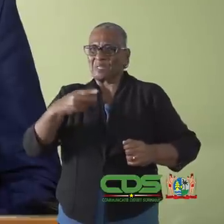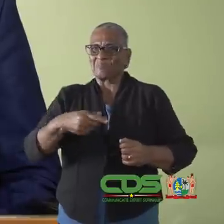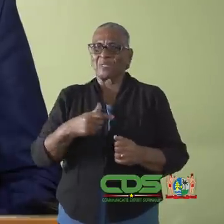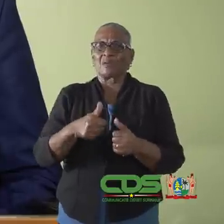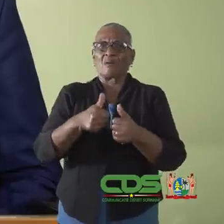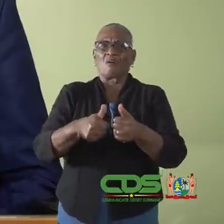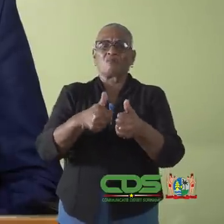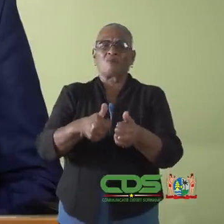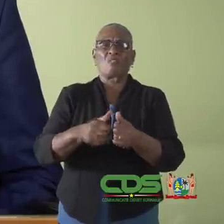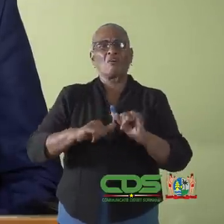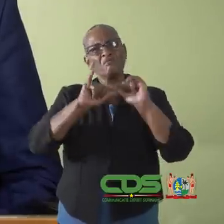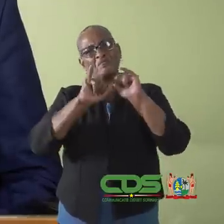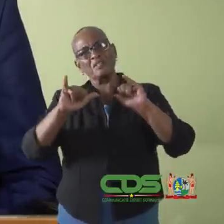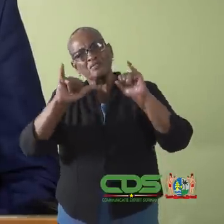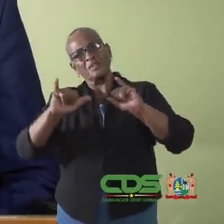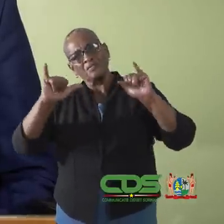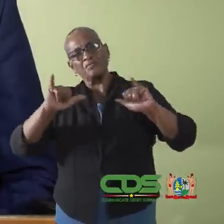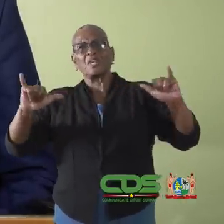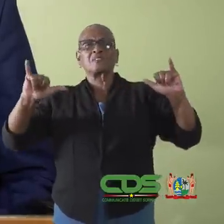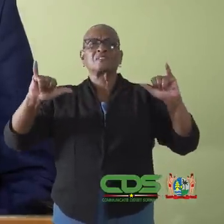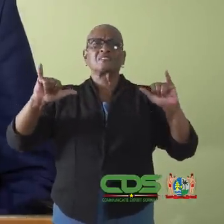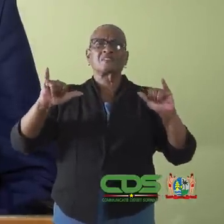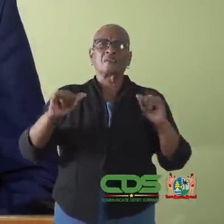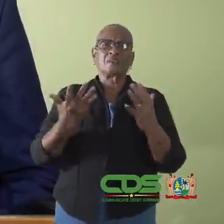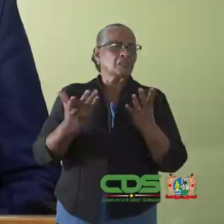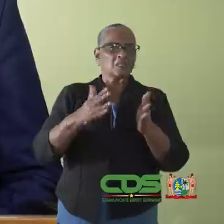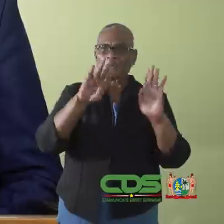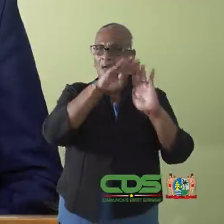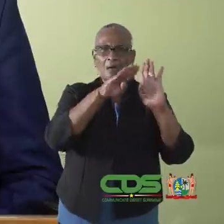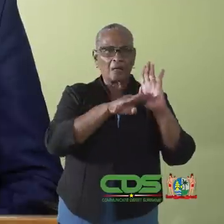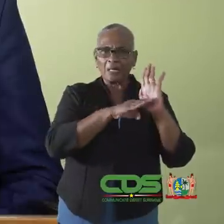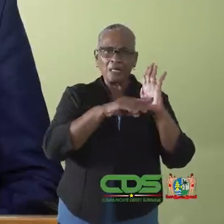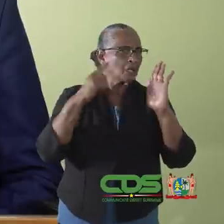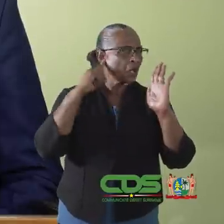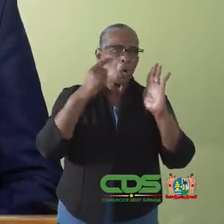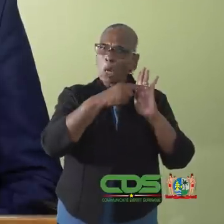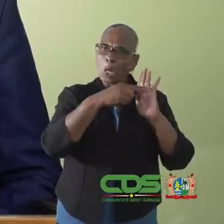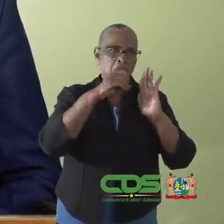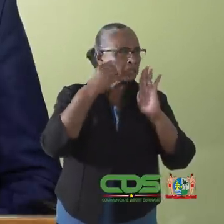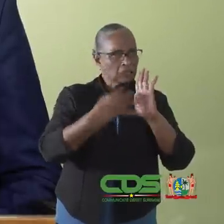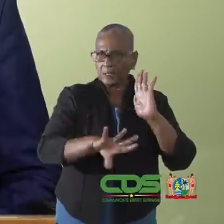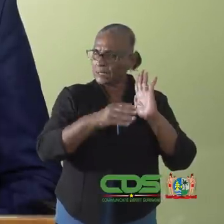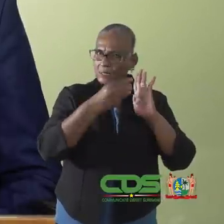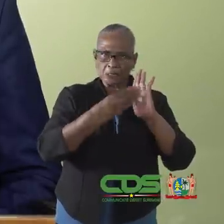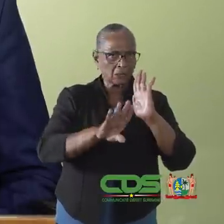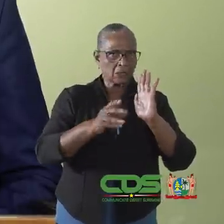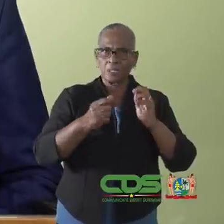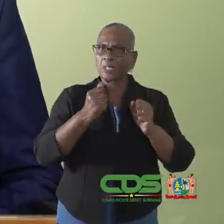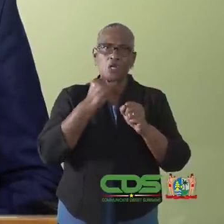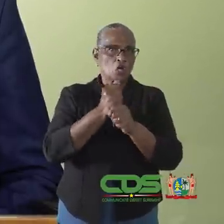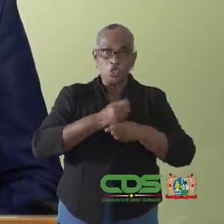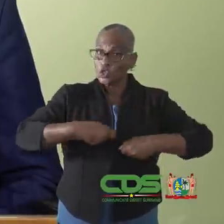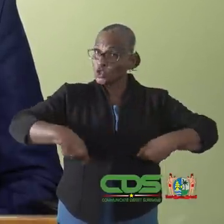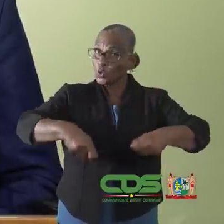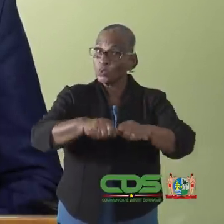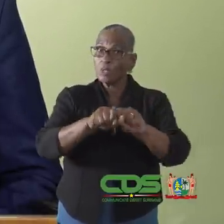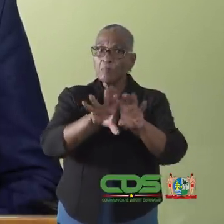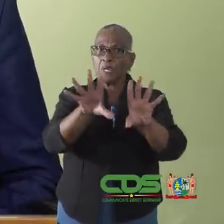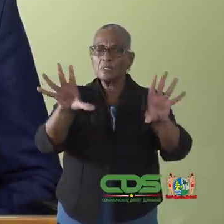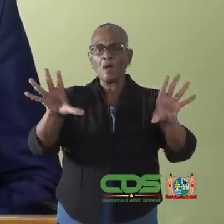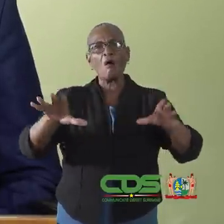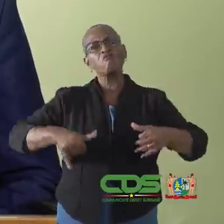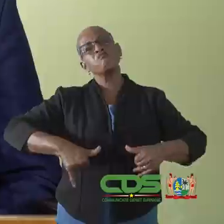steeds meer feesten. Er zijn steeds meer plekken die de regels overschrijden. Social media